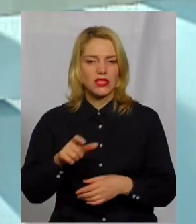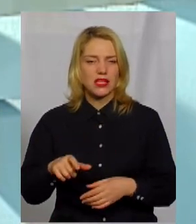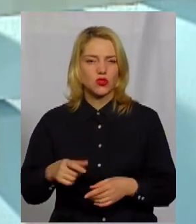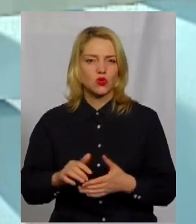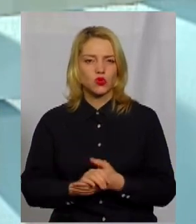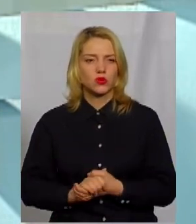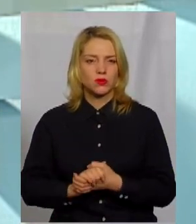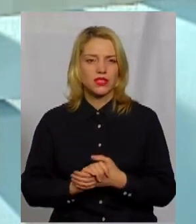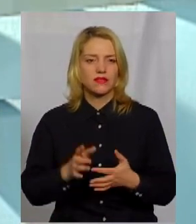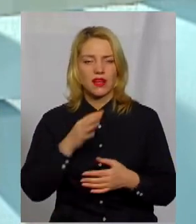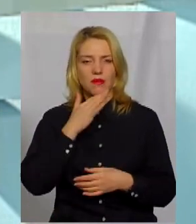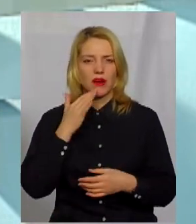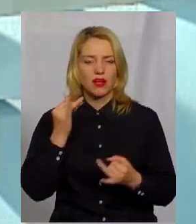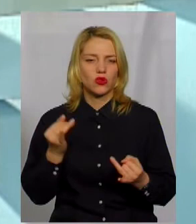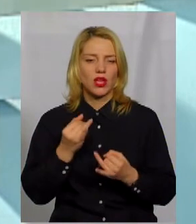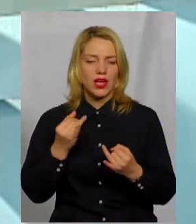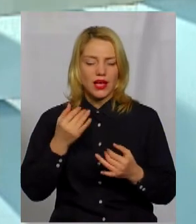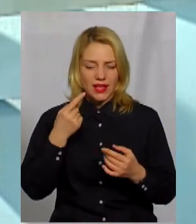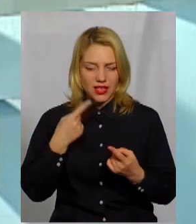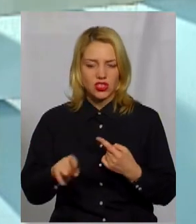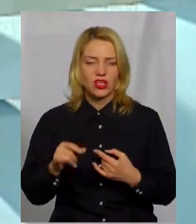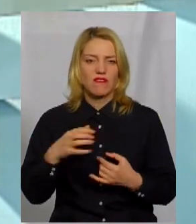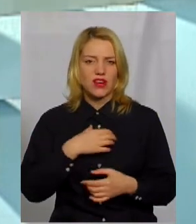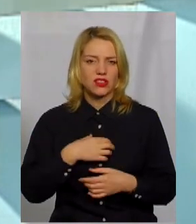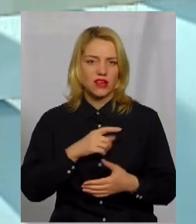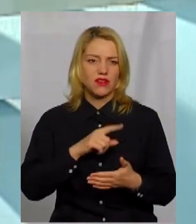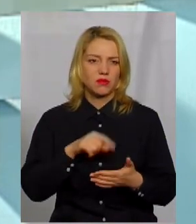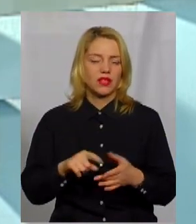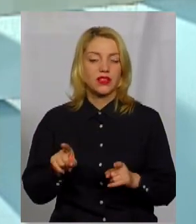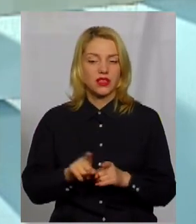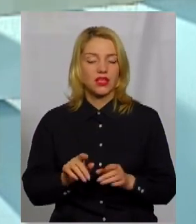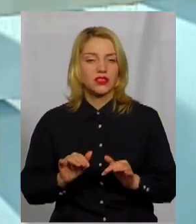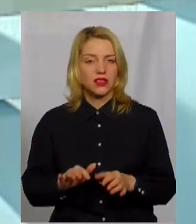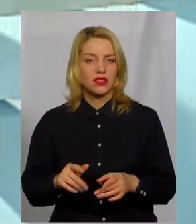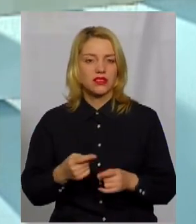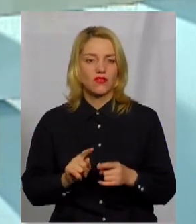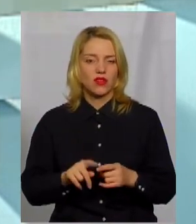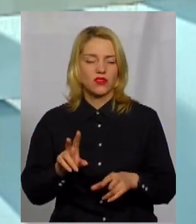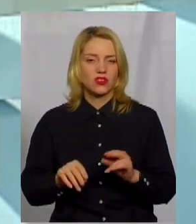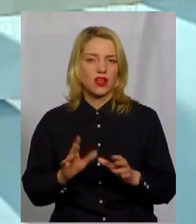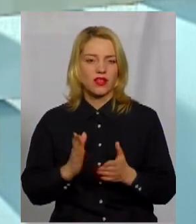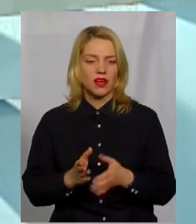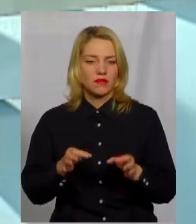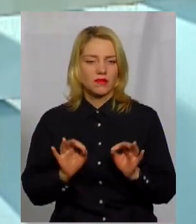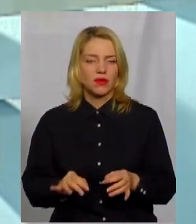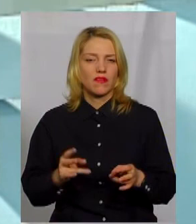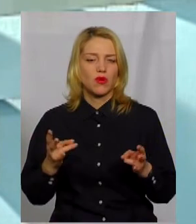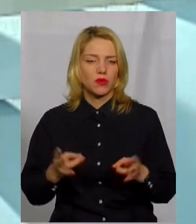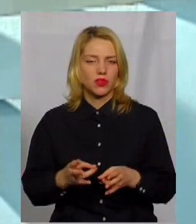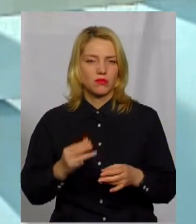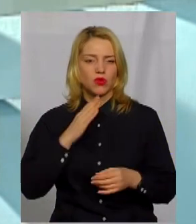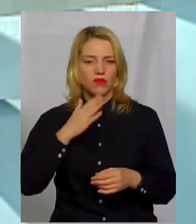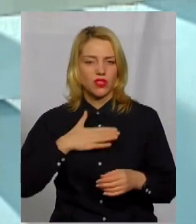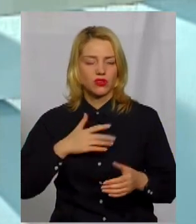суспільства, і багато інших важливих питань. І ось така діяльність, вона, я вважаю, є правильною, і вона є потрібною